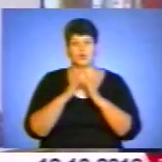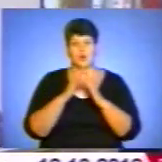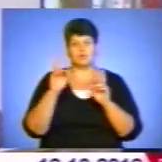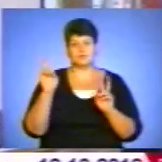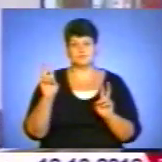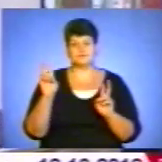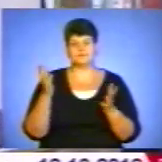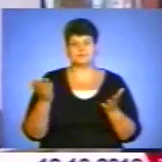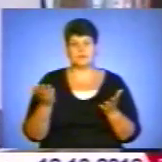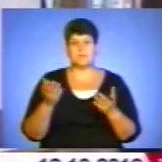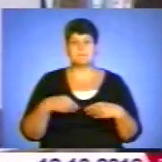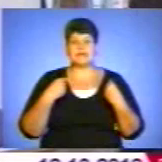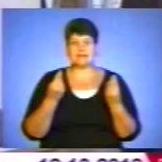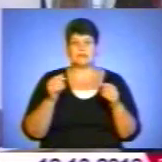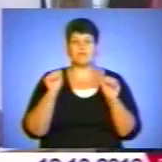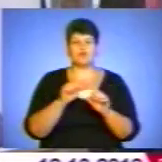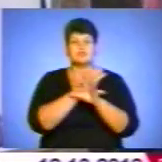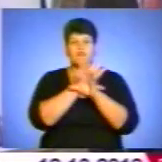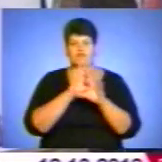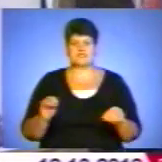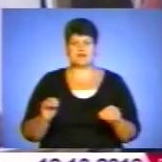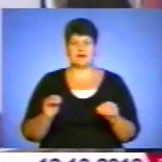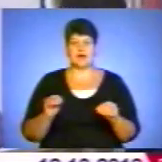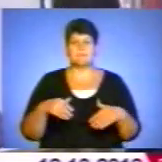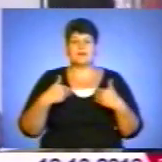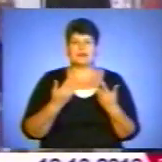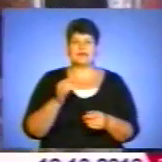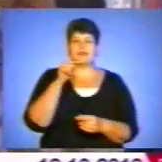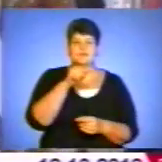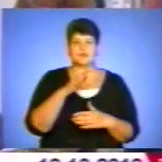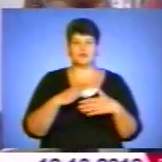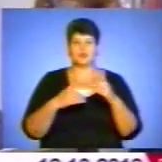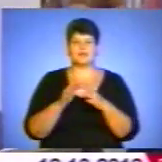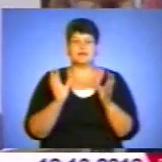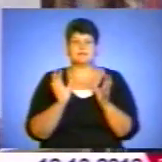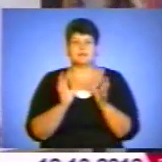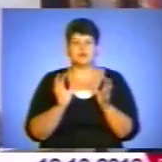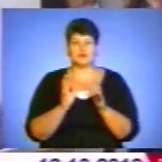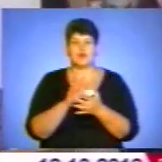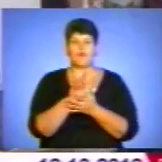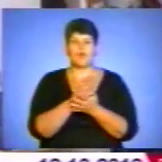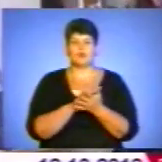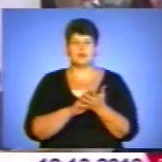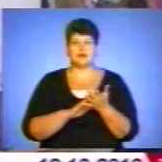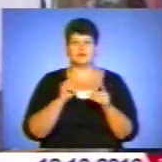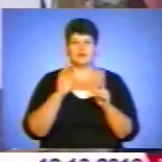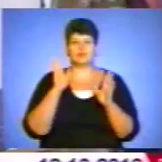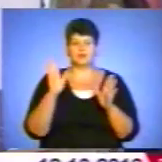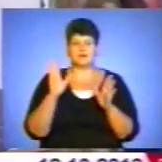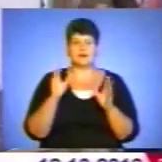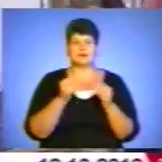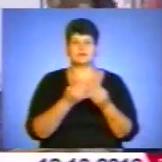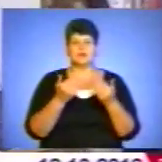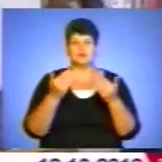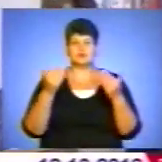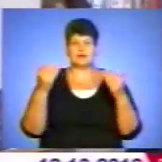І тому передати можна все. А передати потрібно в ті руки, які її збережуть. А в подальшому вона, напевно, стане експонатом